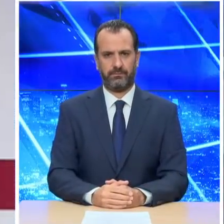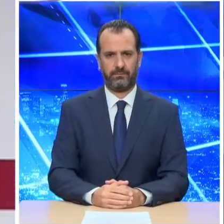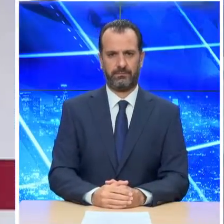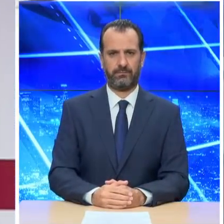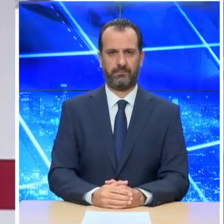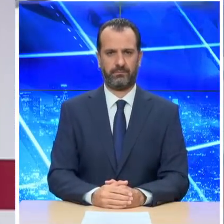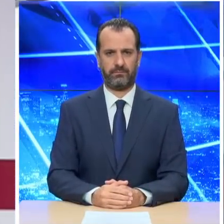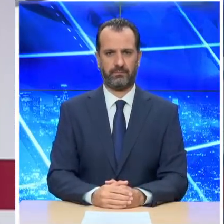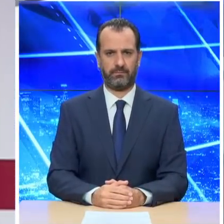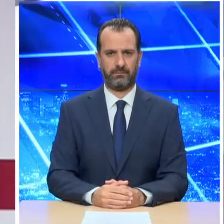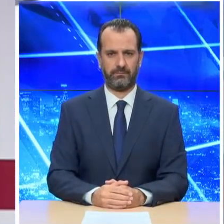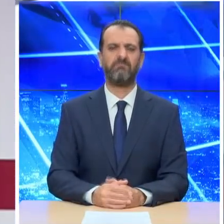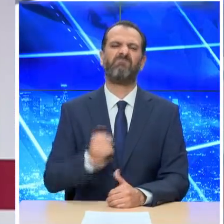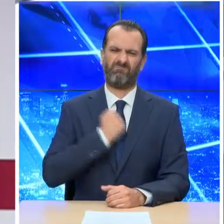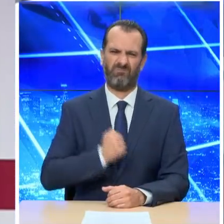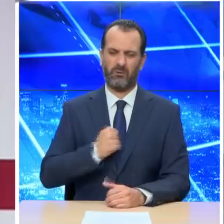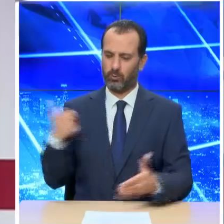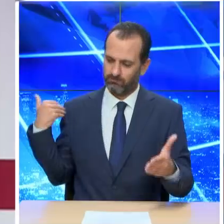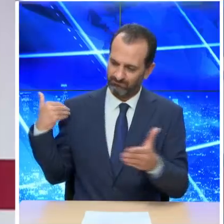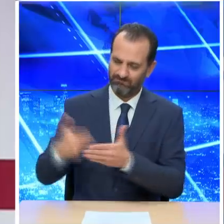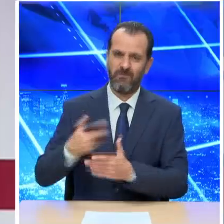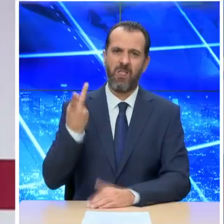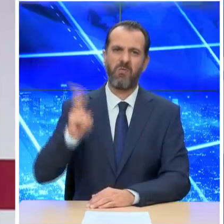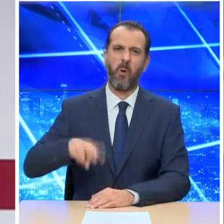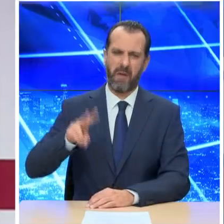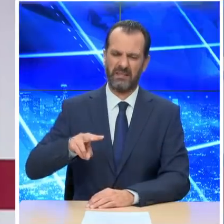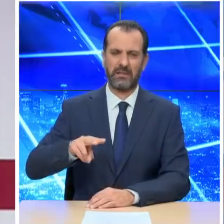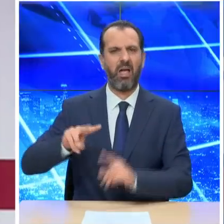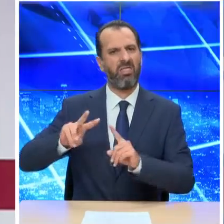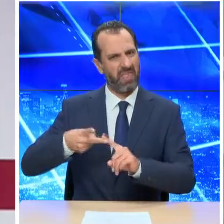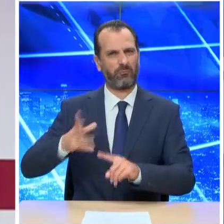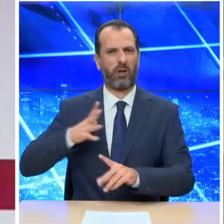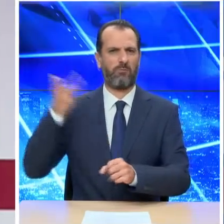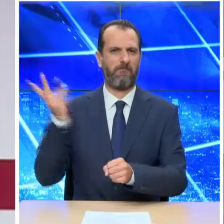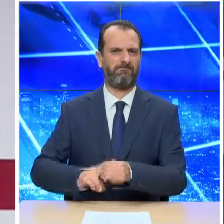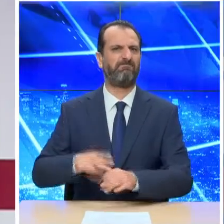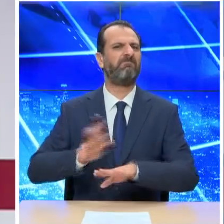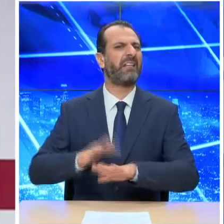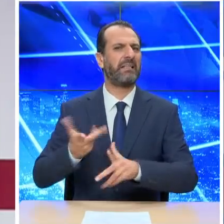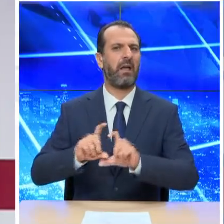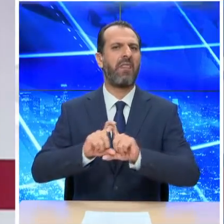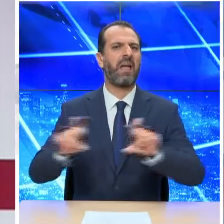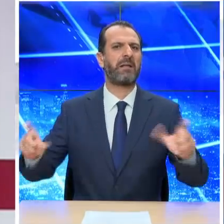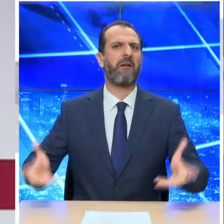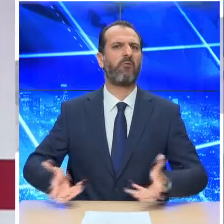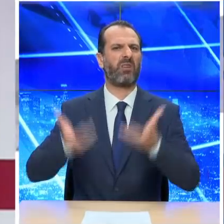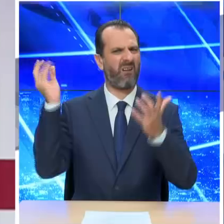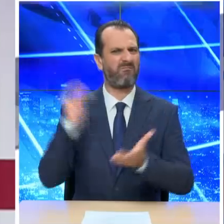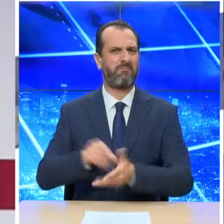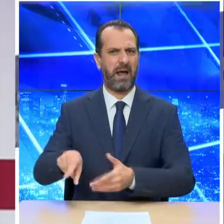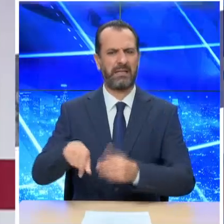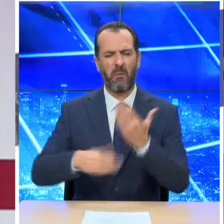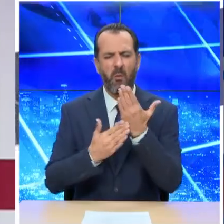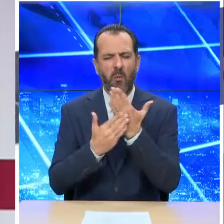Μέσα σε ένα 48 όρο μετράμε δυστυχώς δεύτερο νεκρό από πυρκαγιά σε διαμέρισμα Η νέα τραγωδία συνέβη τα ξημερώματα στην